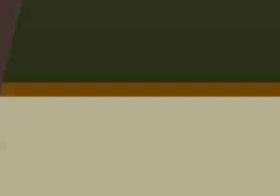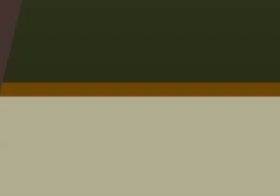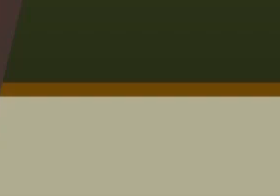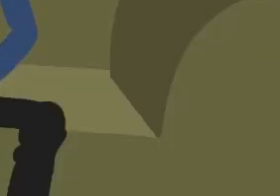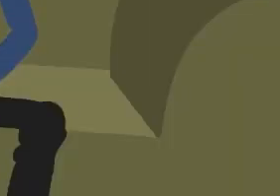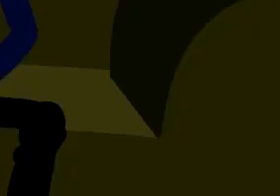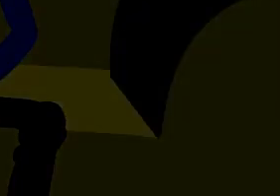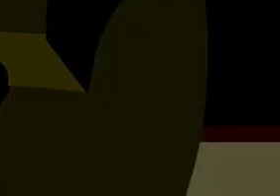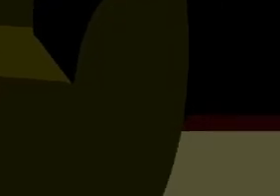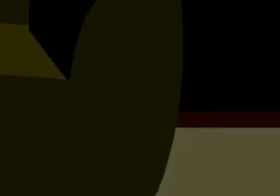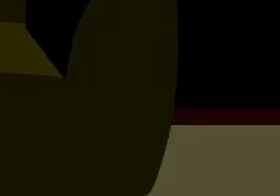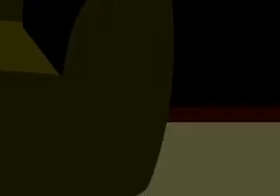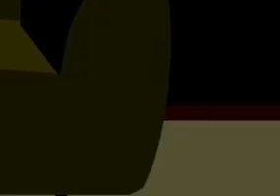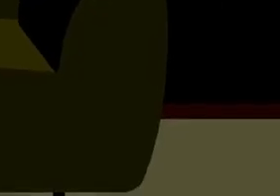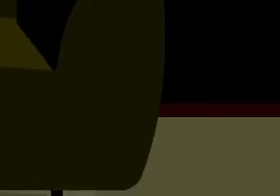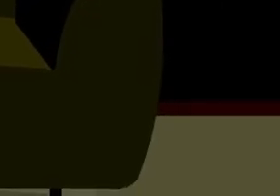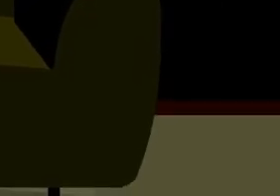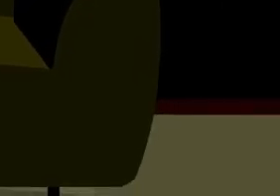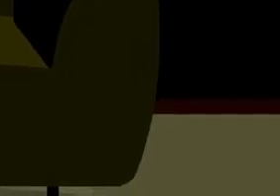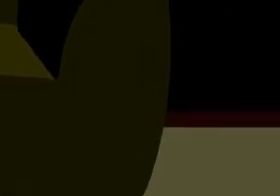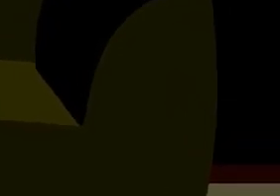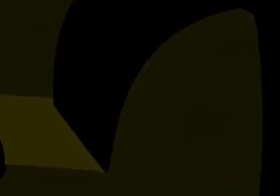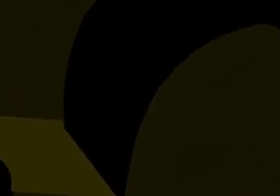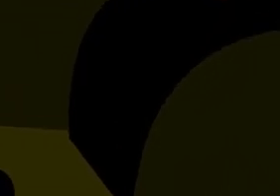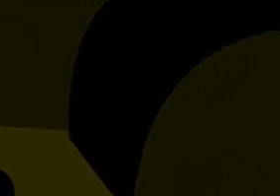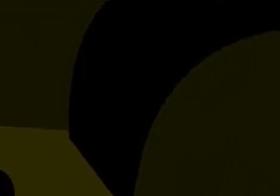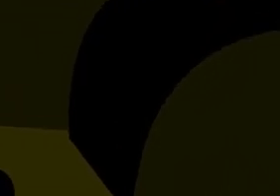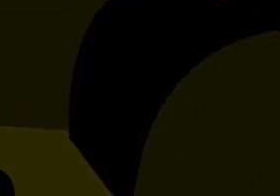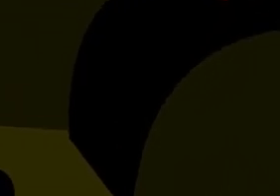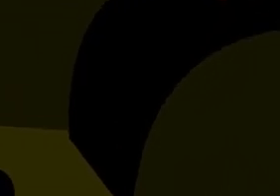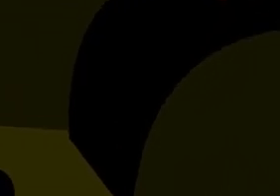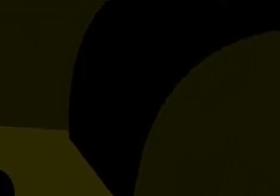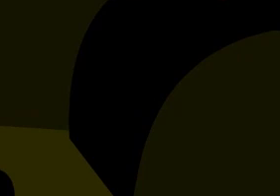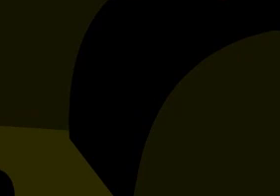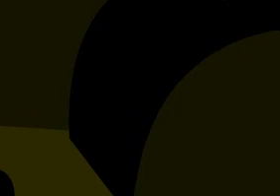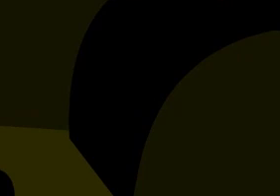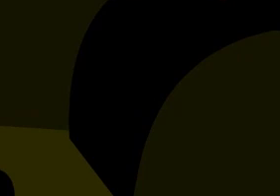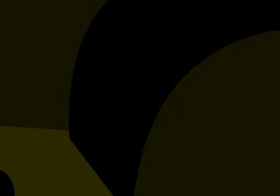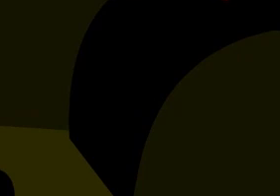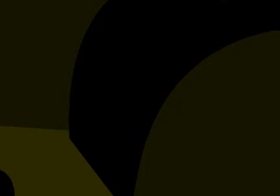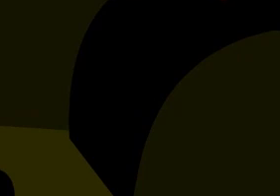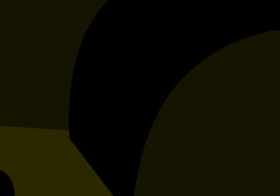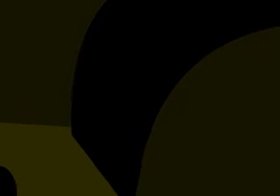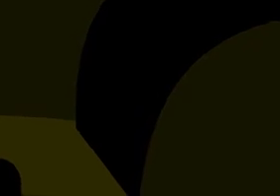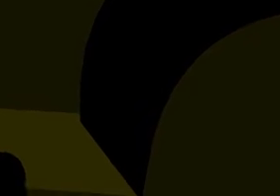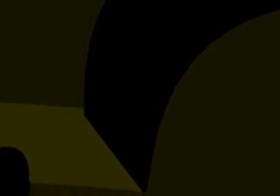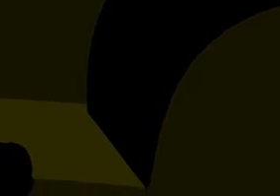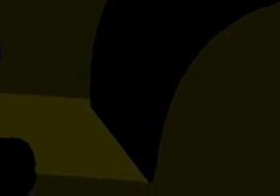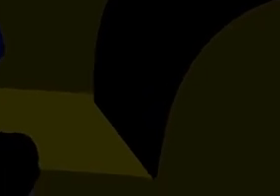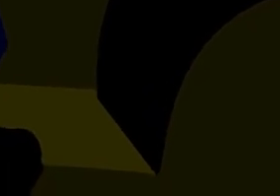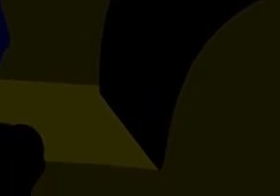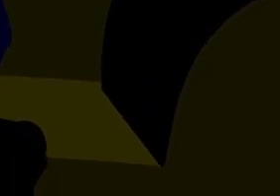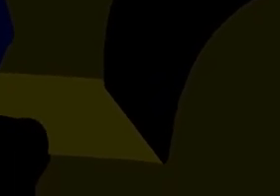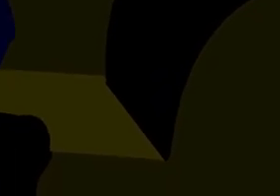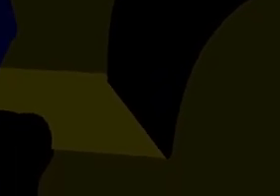Zambia Zambia Zambia Zambia W вмekatika Oh, very sorry my daughter and my wife jamaniz Mimi siwa mchizo